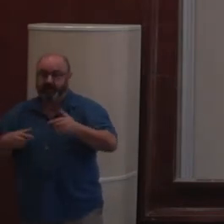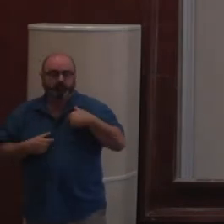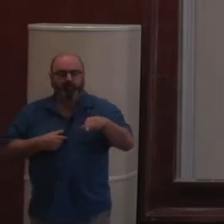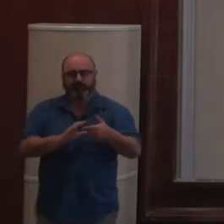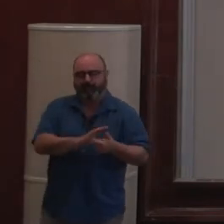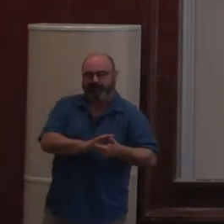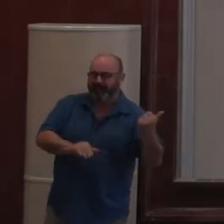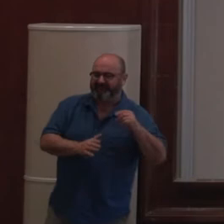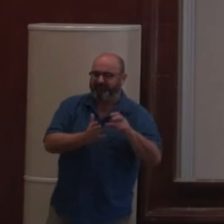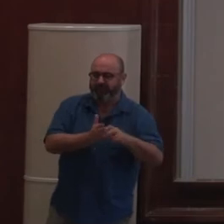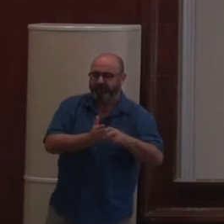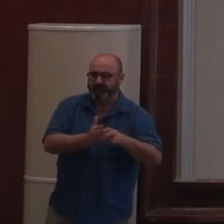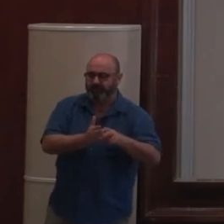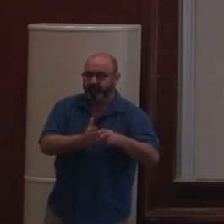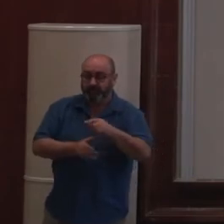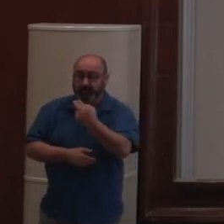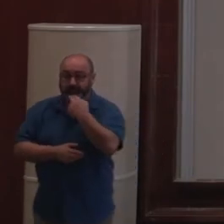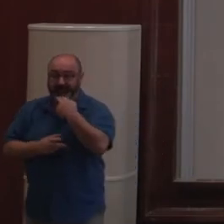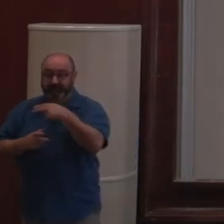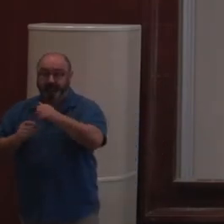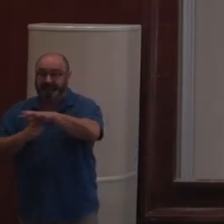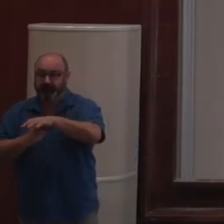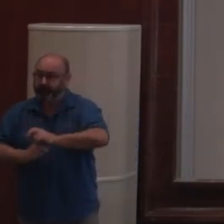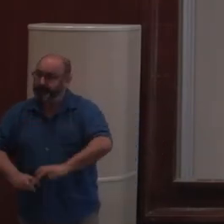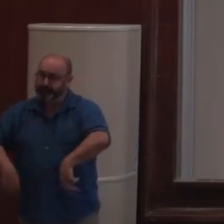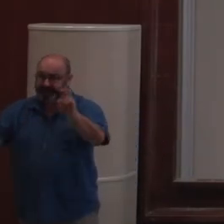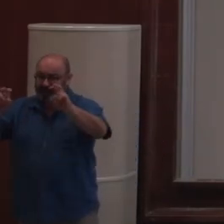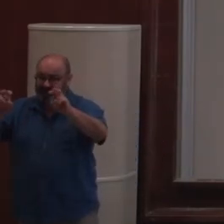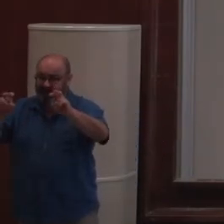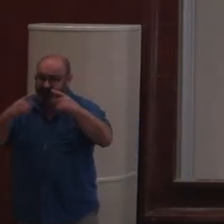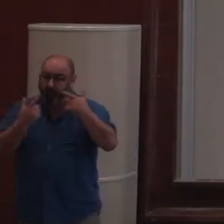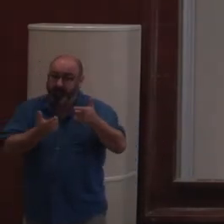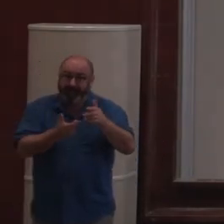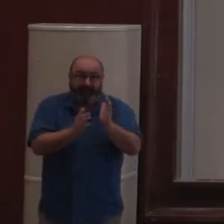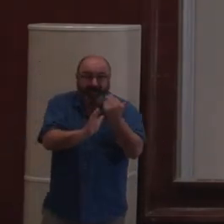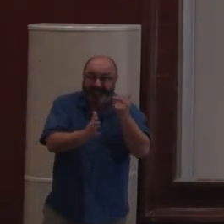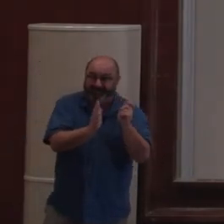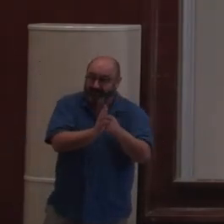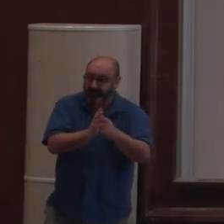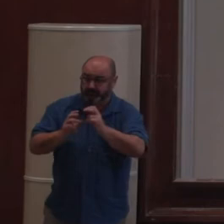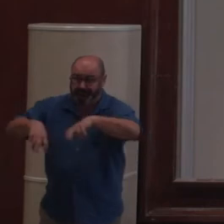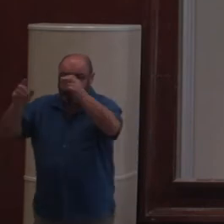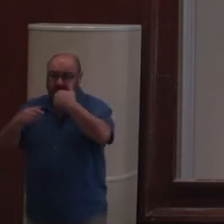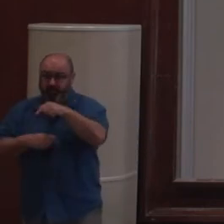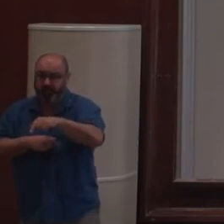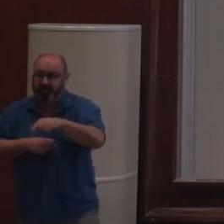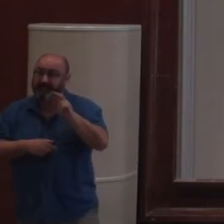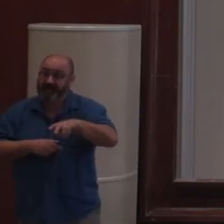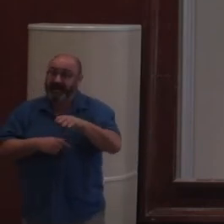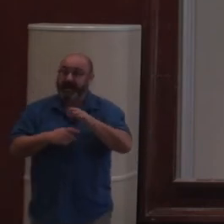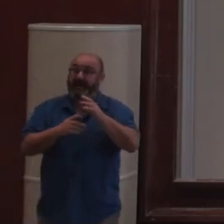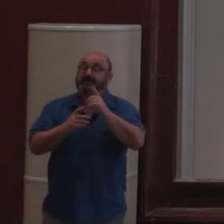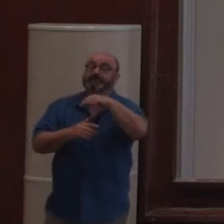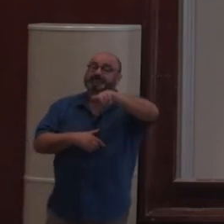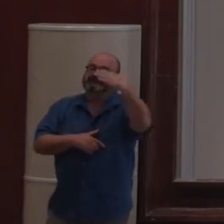désactivé et on a gagné 20% de performance sur le serveur. Juste pour afficher des dates. C'est ridicule. Il se trouve que c'est compliqué de faire des dates. Enfin, tous